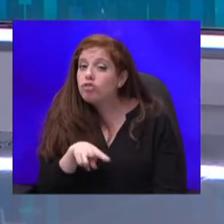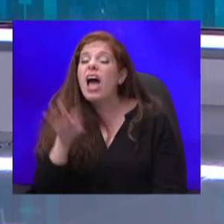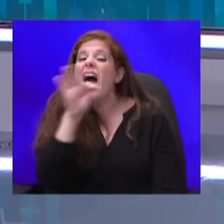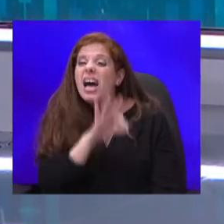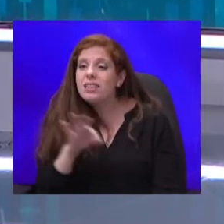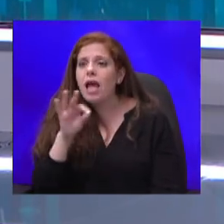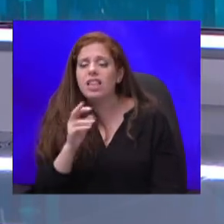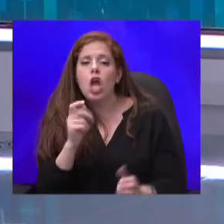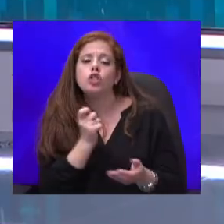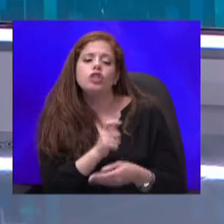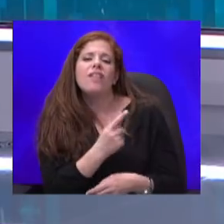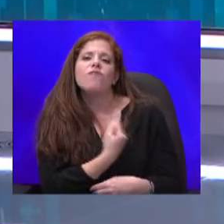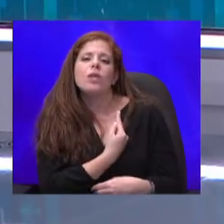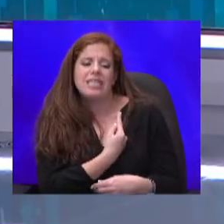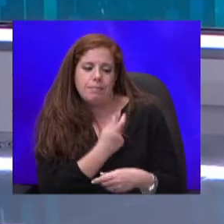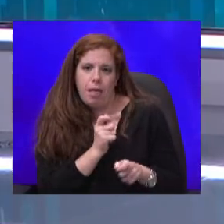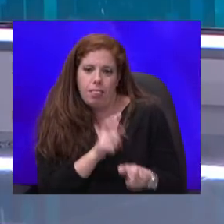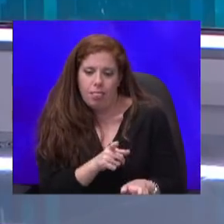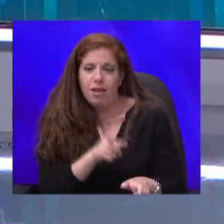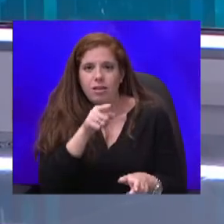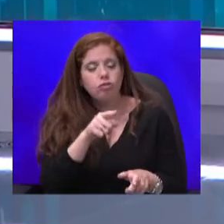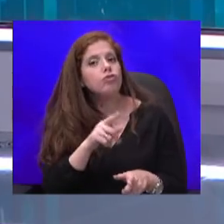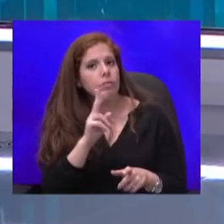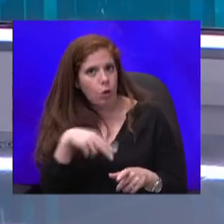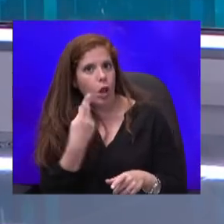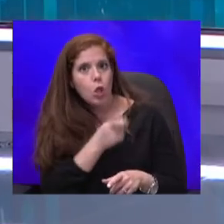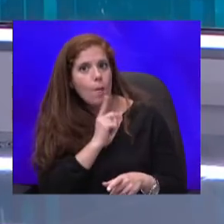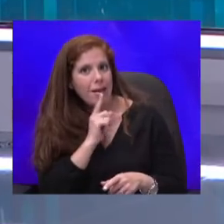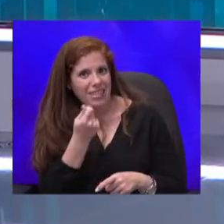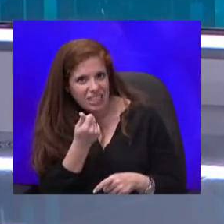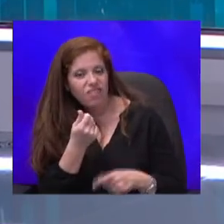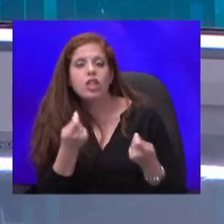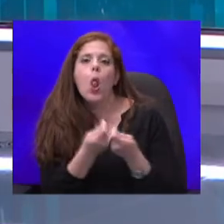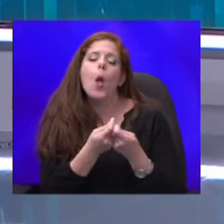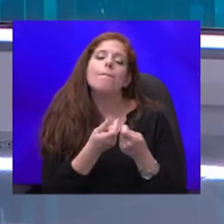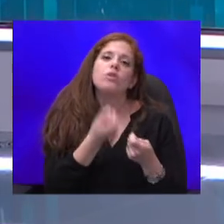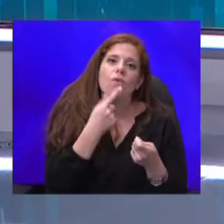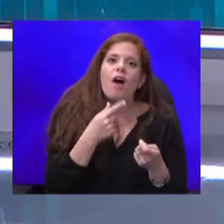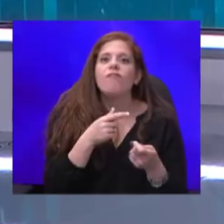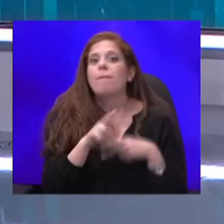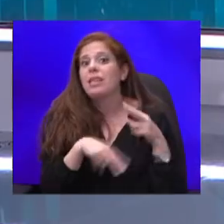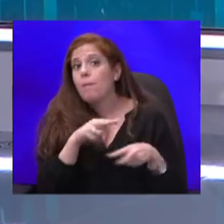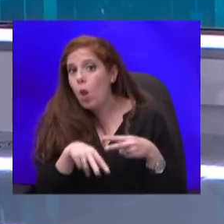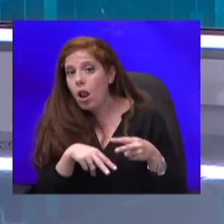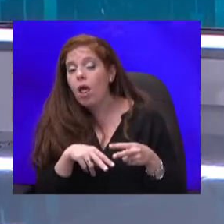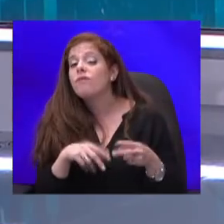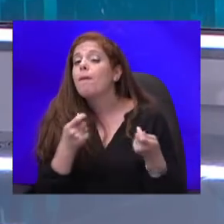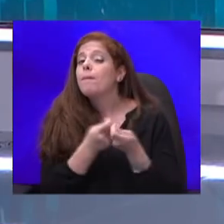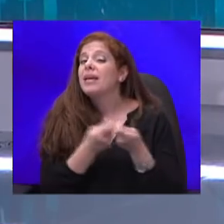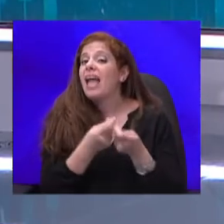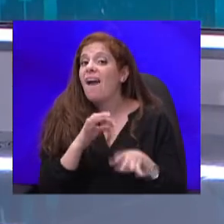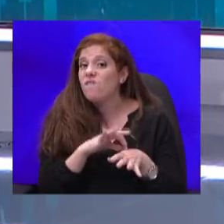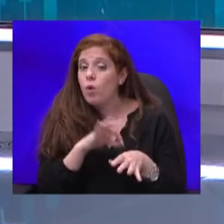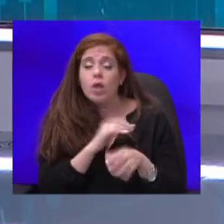האלה, שיכולה להגיע ללא מעט כסף, תלוי בתרופה או במשך הטיפול. ומבחינה רפואית, לא בטוח שהתרופות האלה נחוצות.